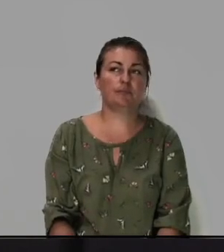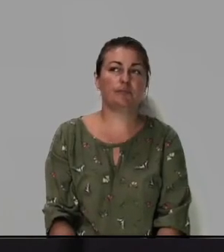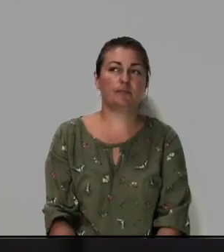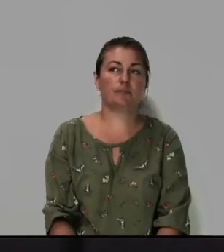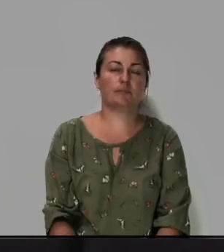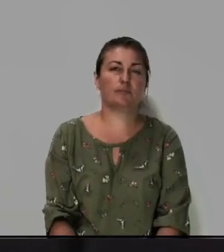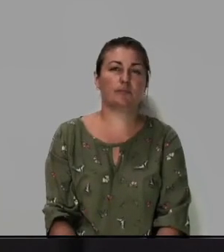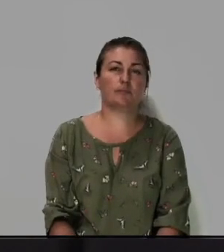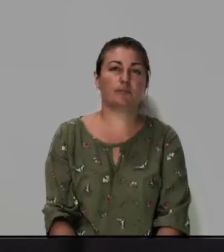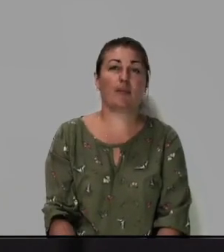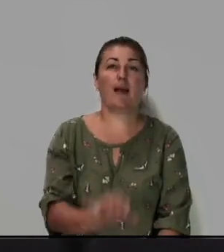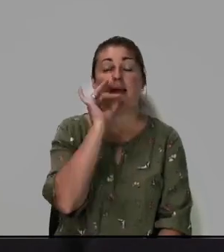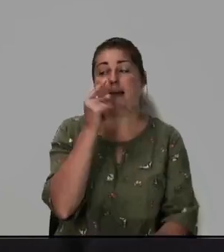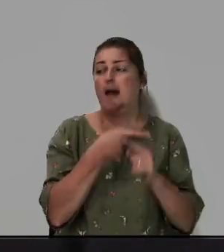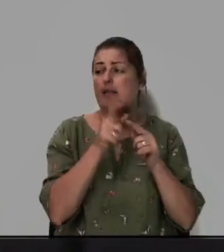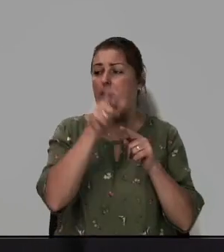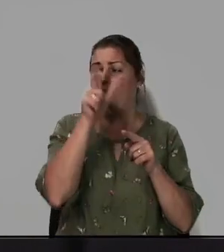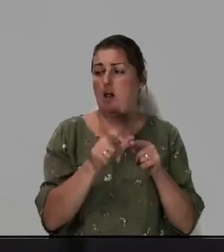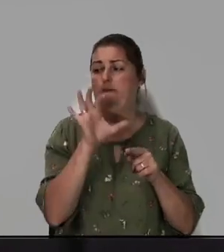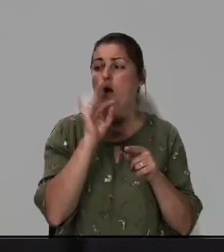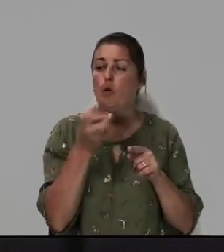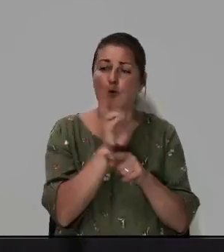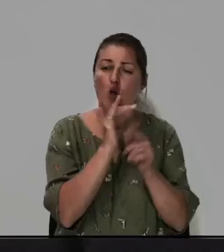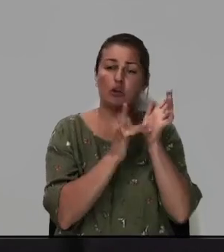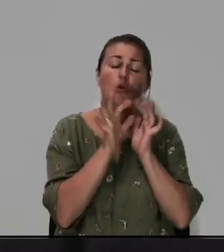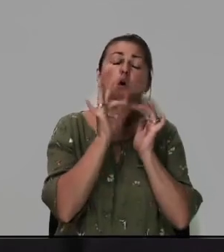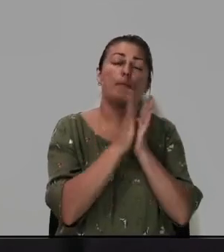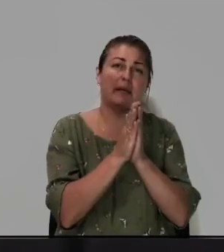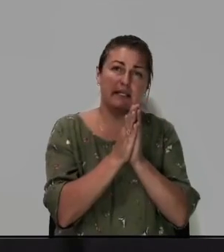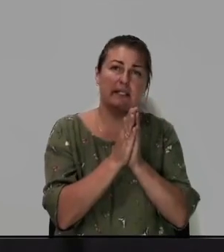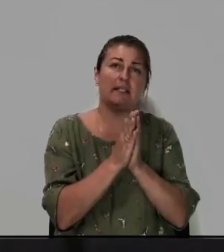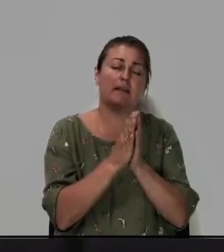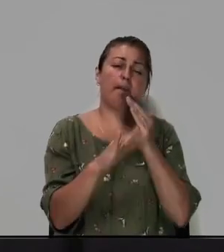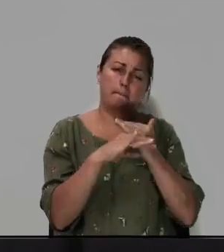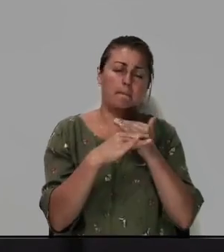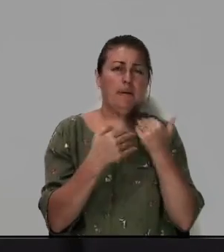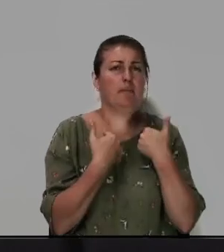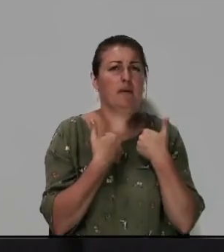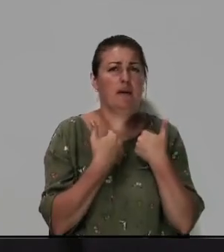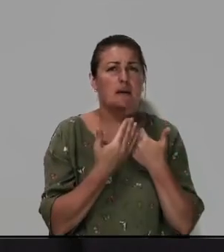и этот человек он пришел к Иисусу и он просил помоги мне